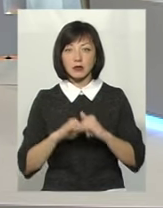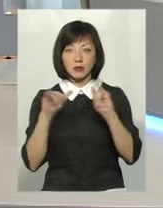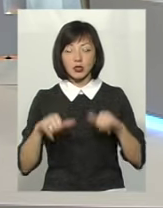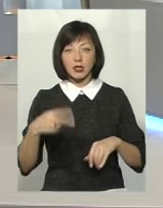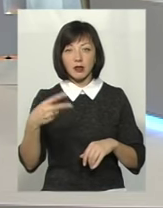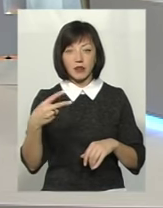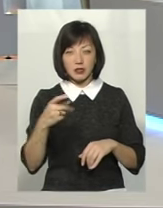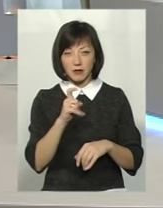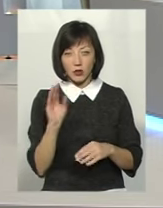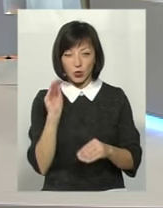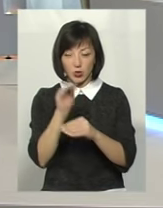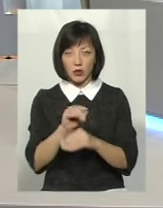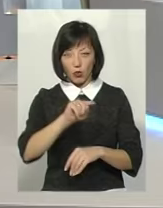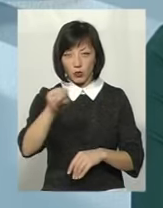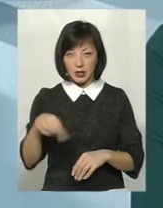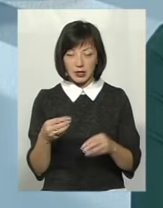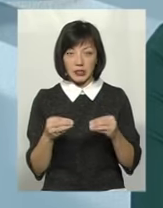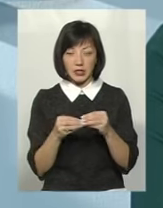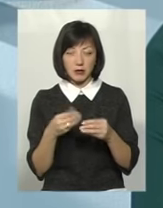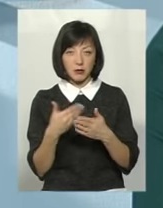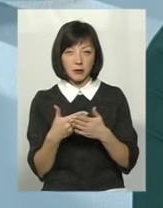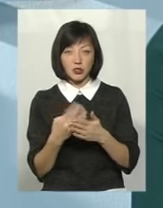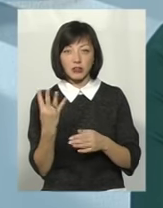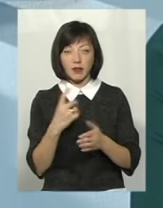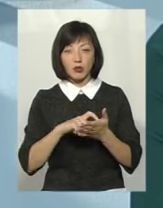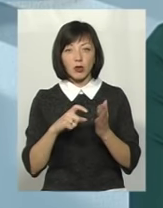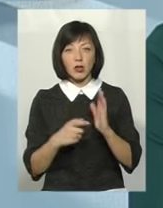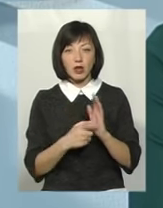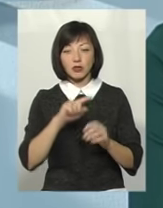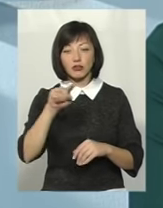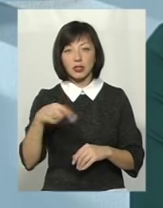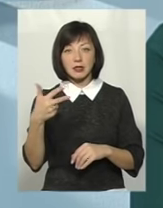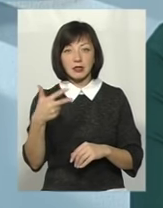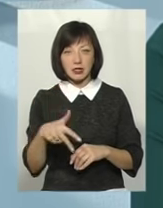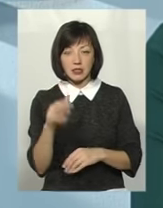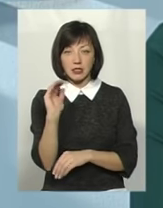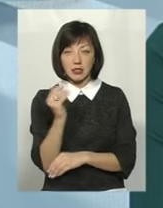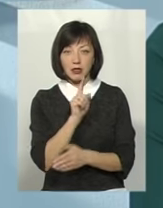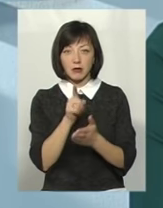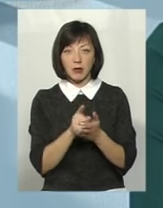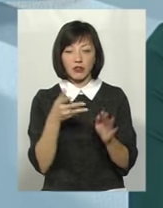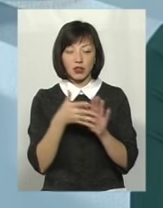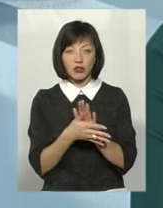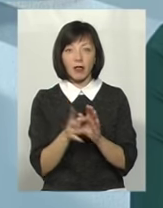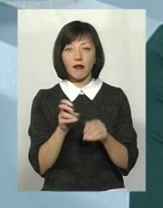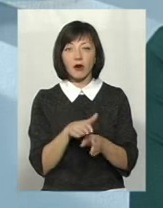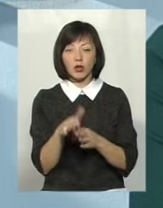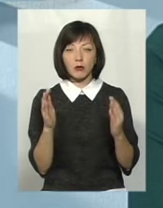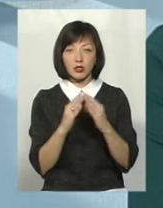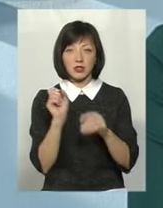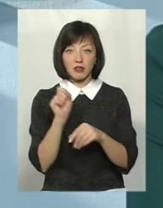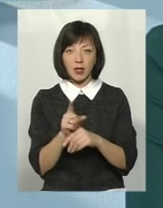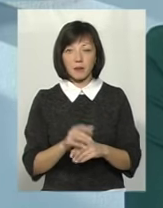20 хвилин, збільшується до години і 10 хвилин приблизно. І в четвертому класі півтори години дитина має витрачати на виконання домашнього завдання.